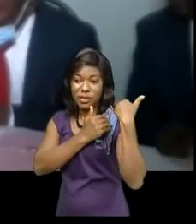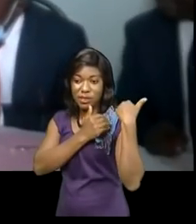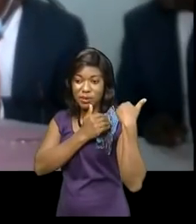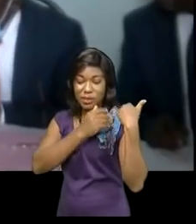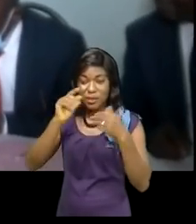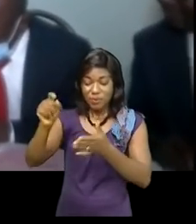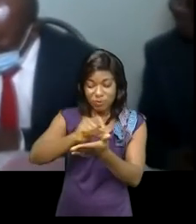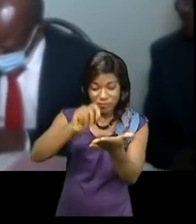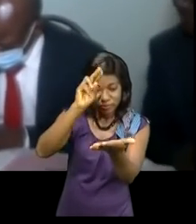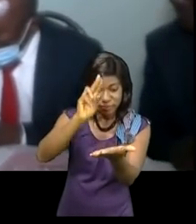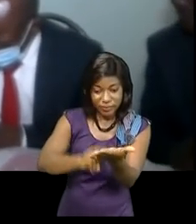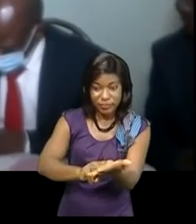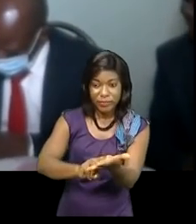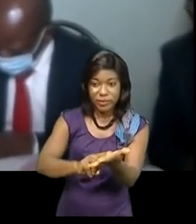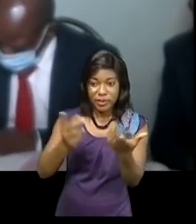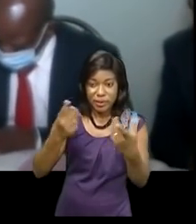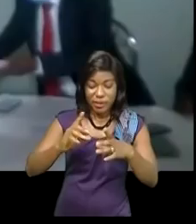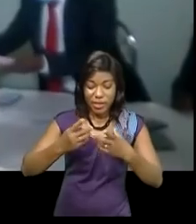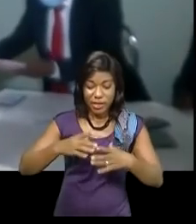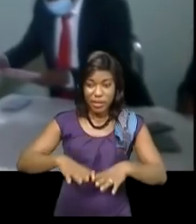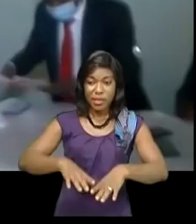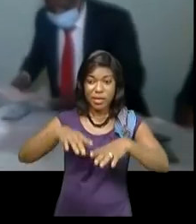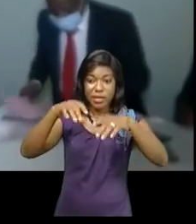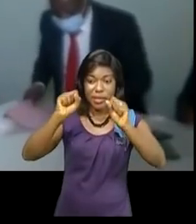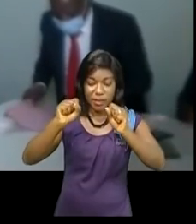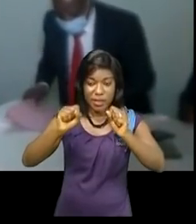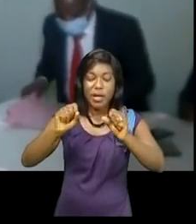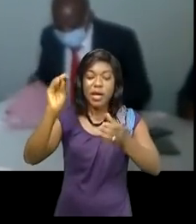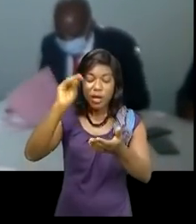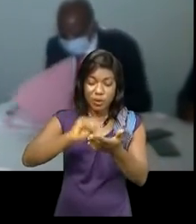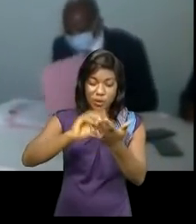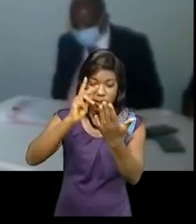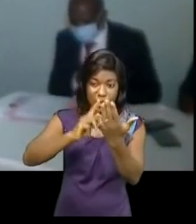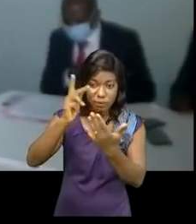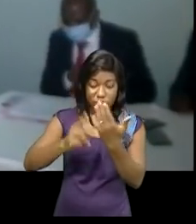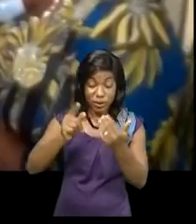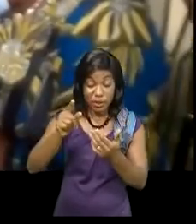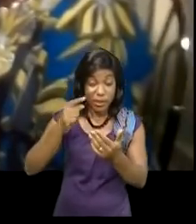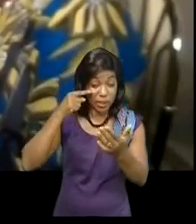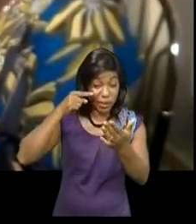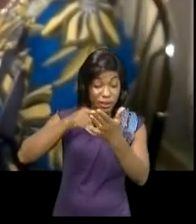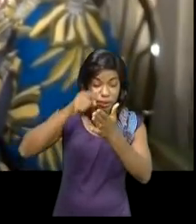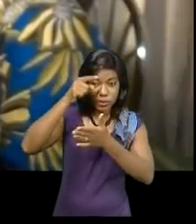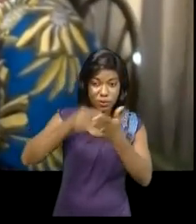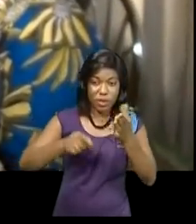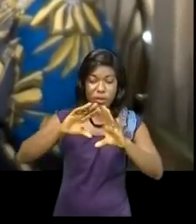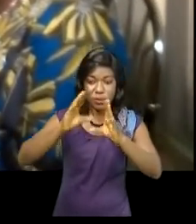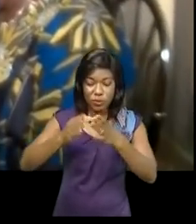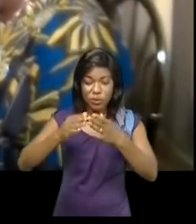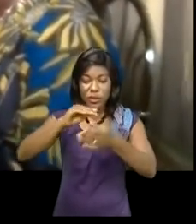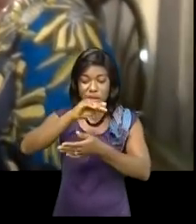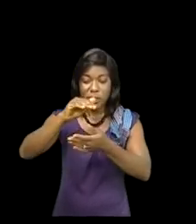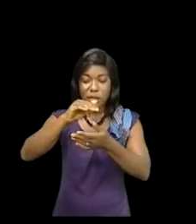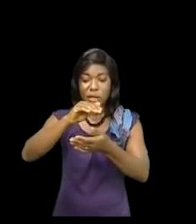signature signe de son approbation Retenez en dernier lieu ce projet promis cible dans son exécution toutes les zones de santé de la